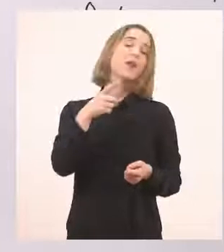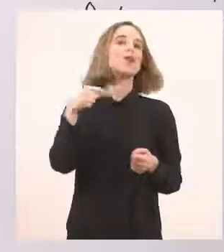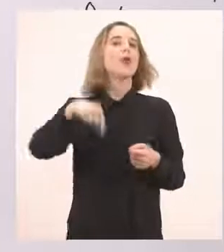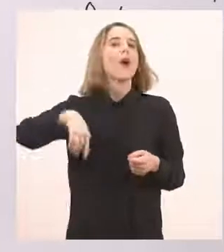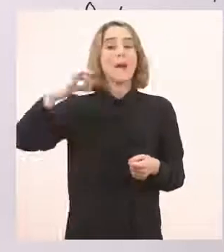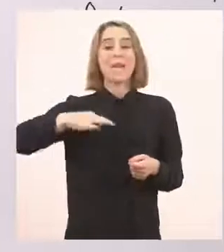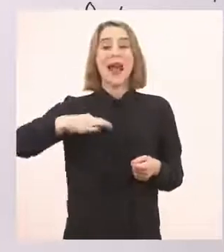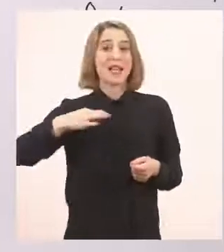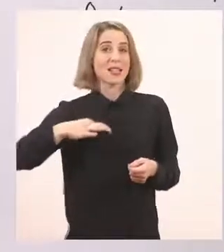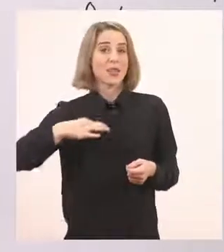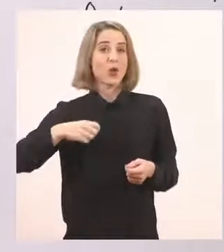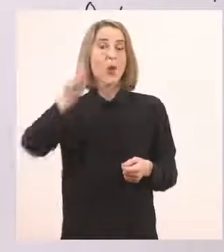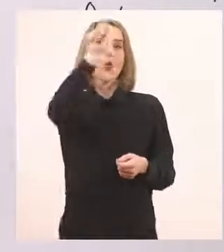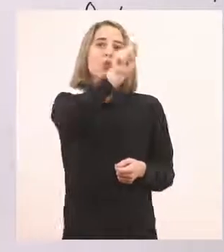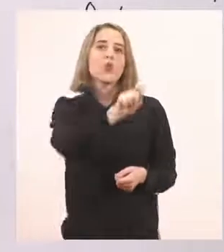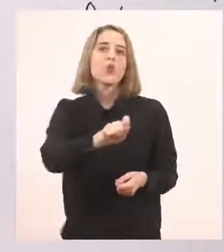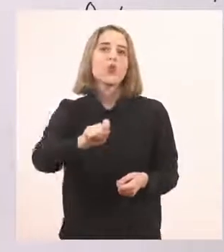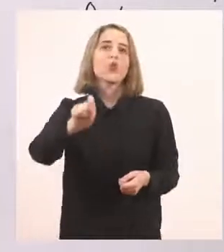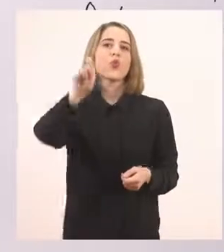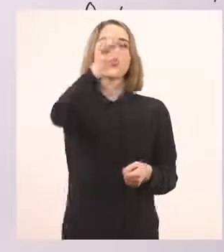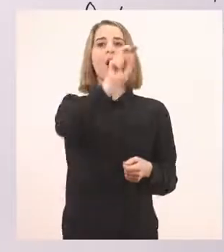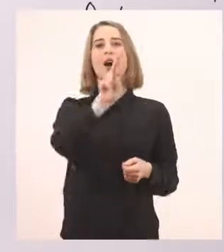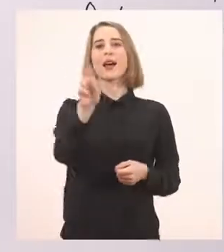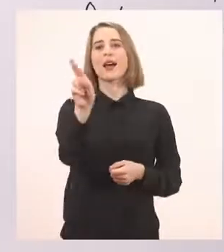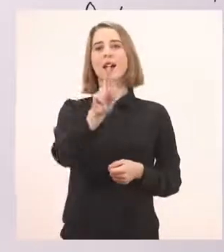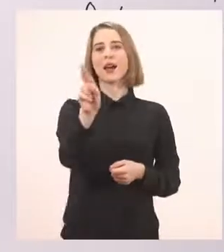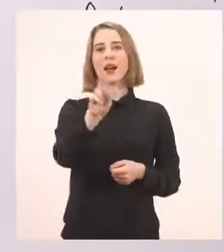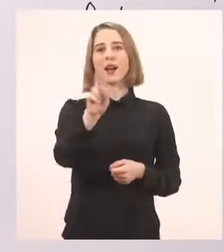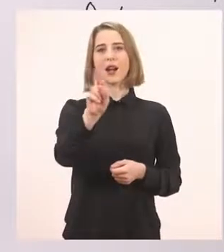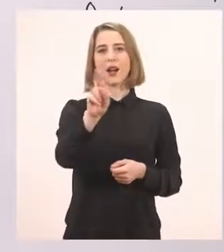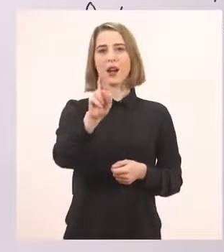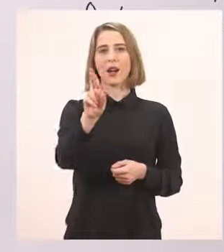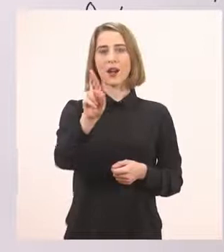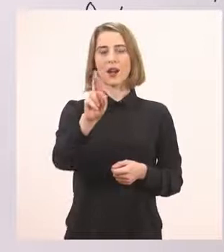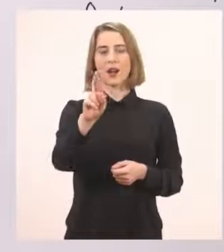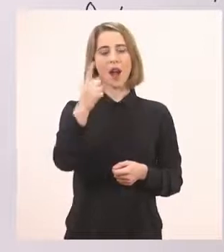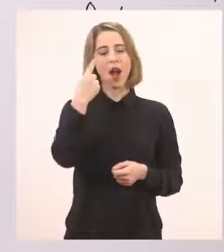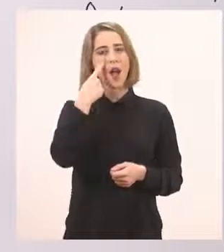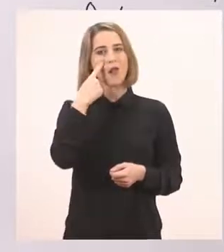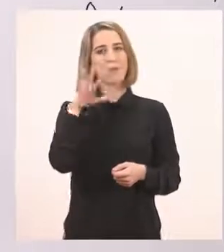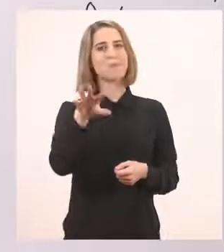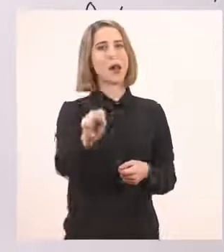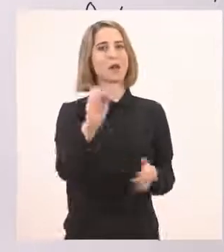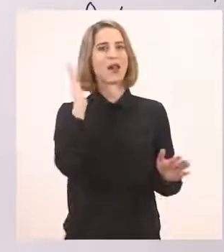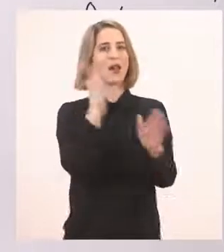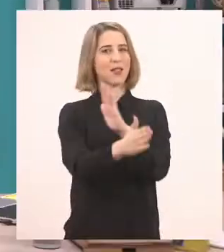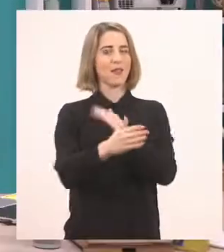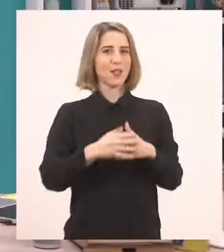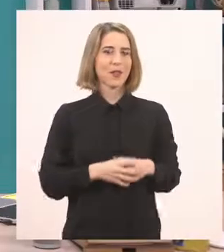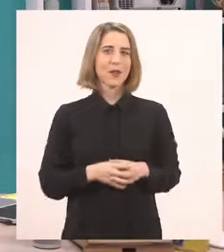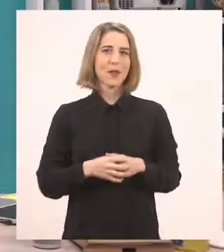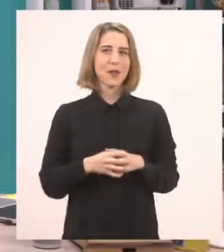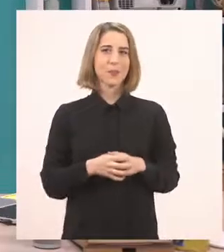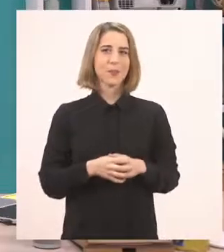πράσινη ξυλομπογιά μου εσείς, εγώ με τον μαρκαδόρο μου, το ρ να το βλέπω. Άλλη λεξούλα.